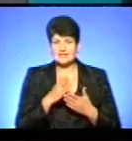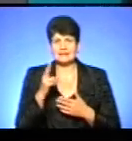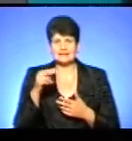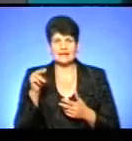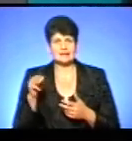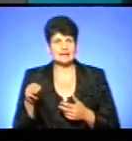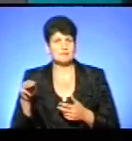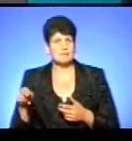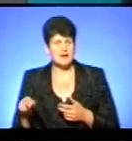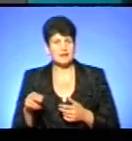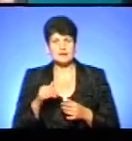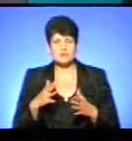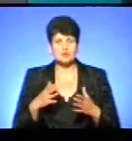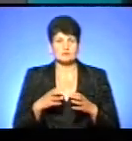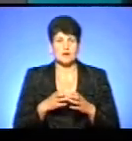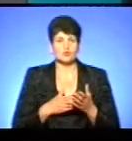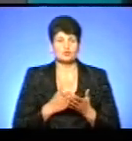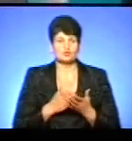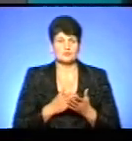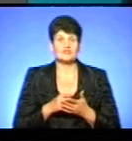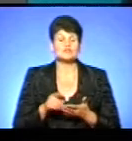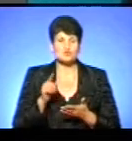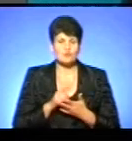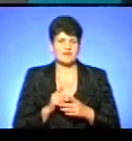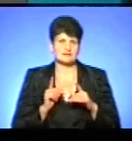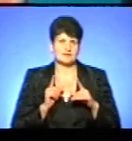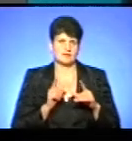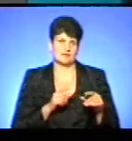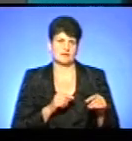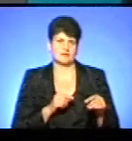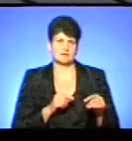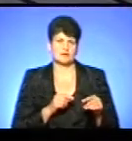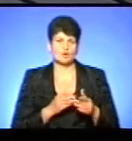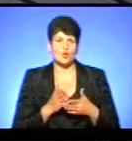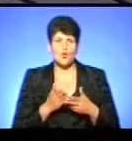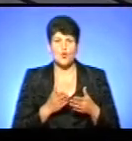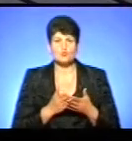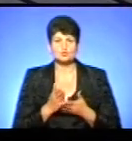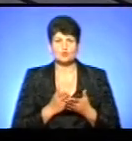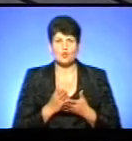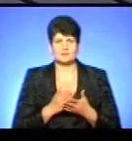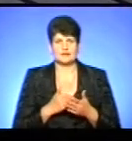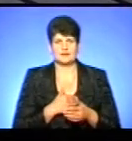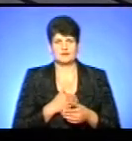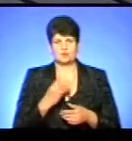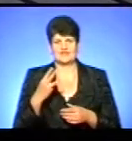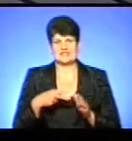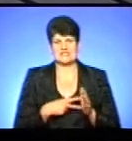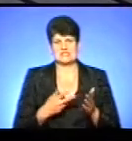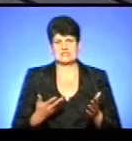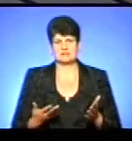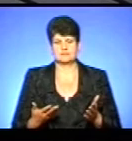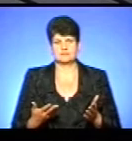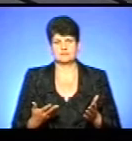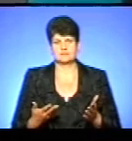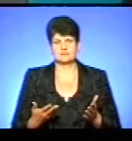і ми не можемо, не може бригада обслужити, тому що вона в той час зобов'язана їхати, якраз і обслуговувати, дає температура 37. Про швидку допомогу,